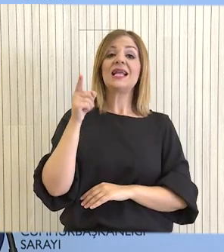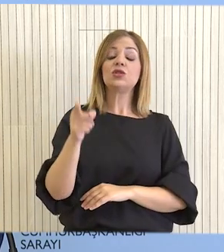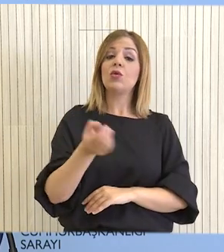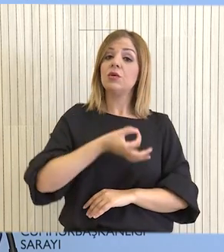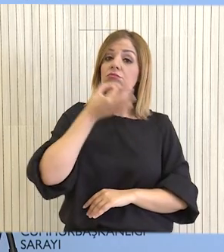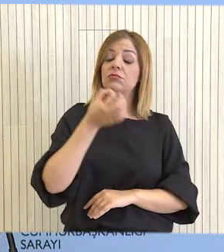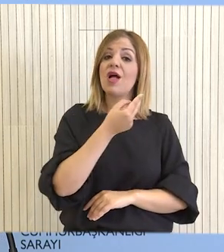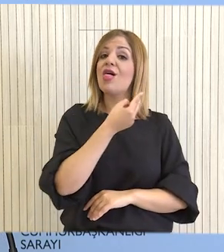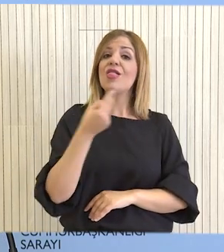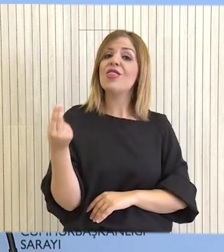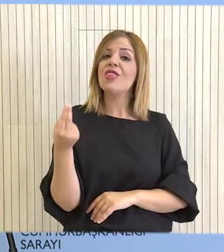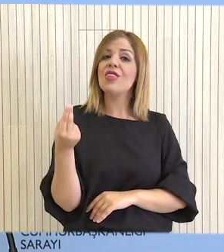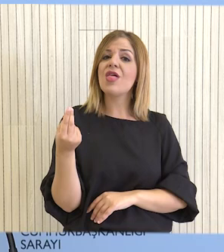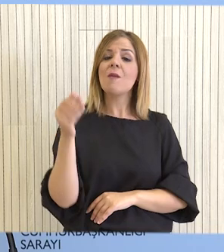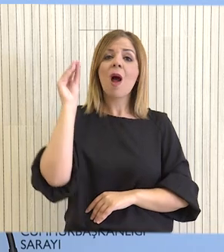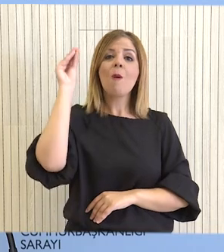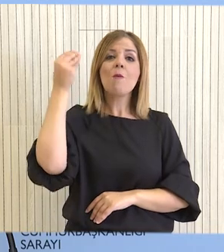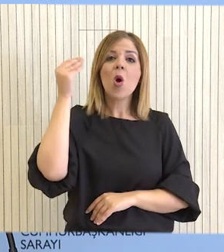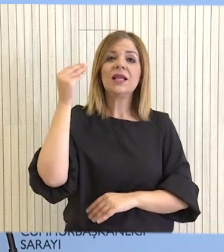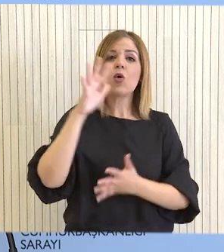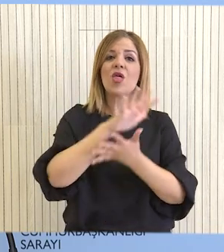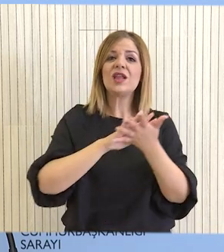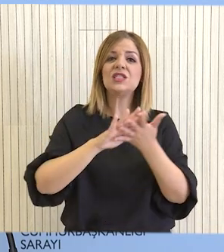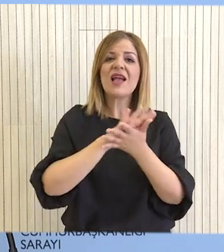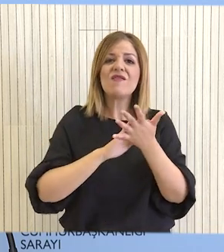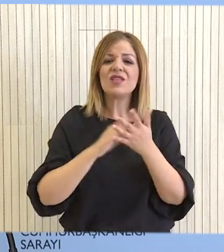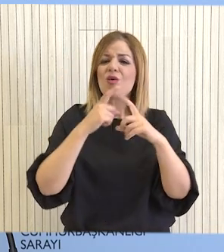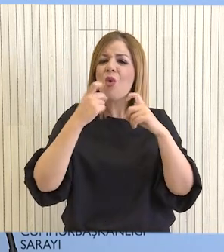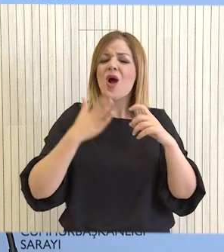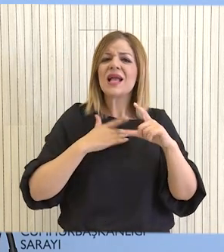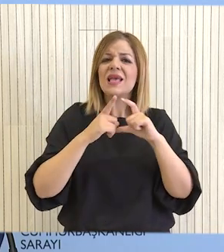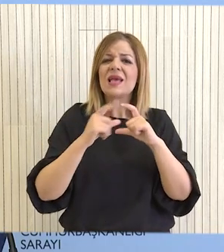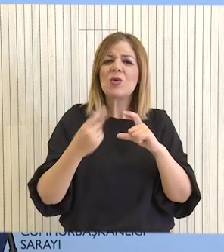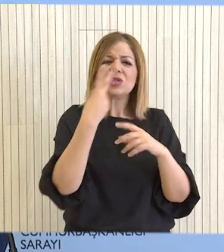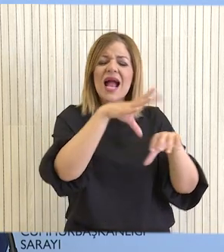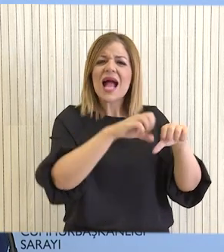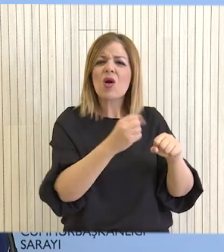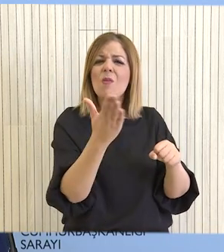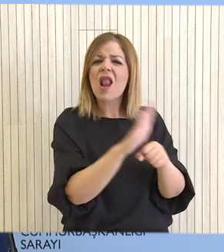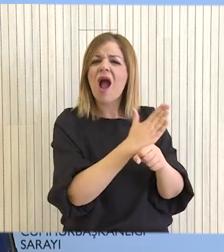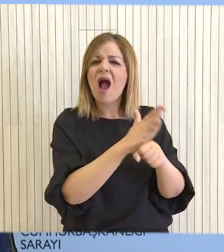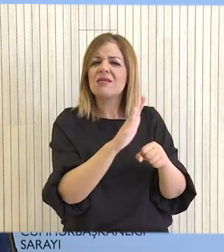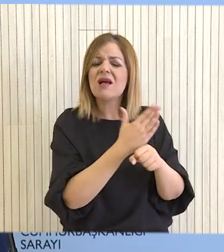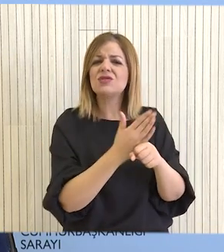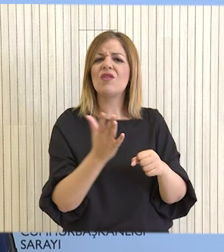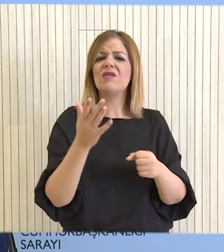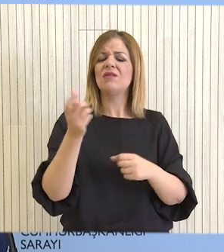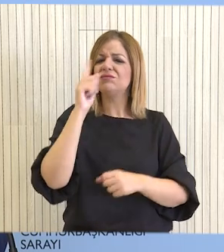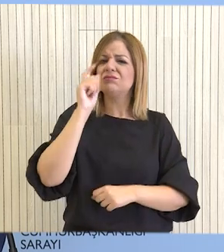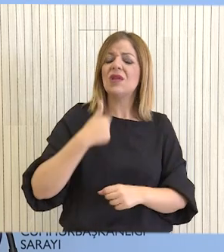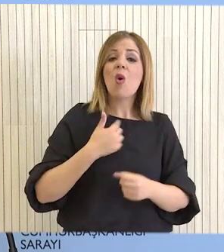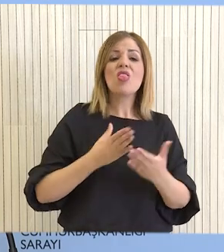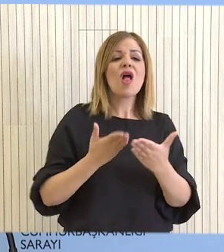αναφερθεί και στην καταστροφή πολιτιστικής και θρησκευτικής κληρονομιάς και στις παραβιάσεις θρησκευτικών ελευθεριών με τις απορρίψεις